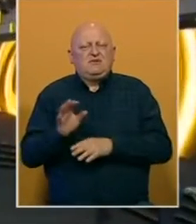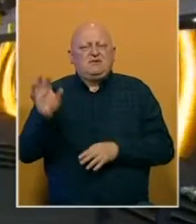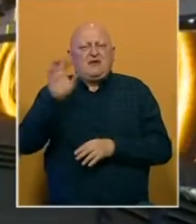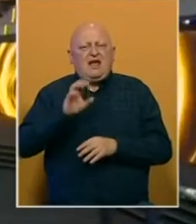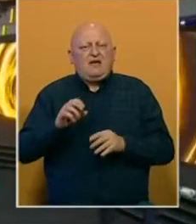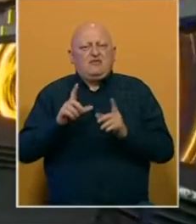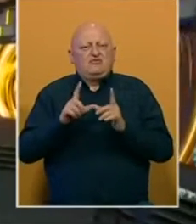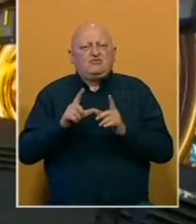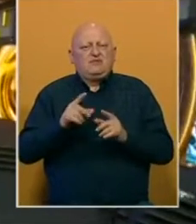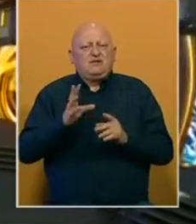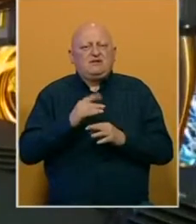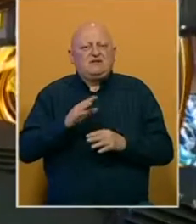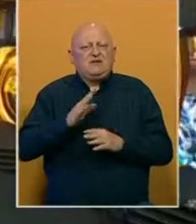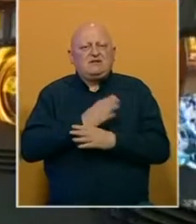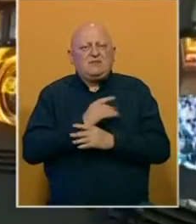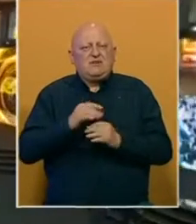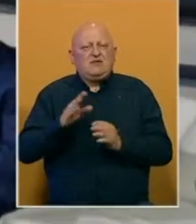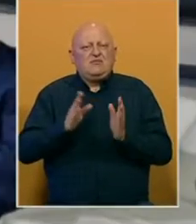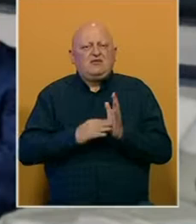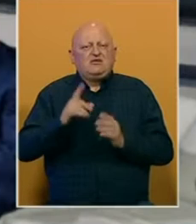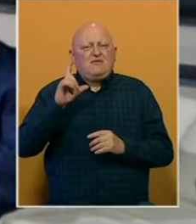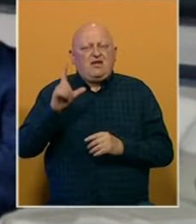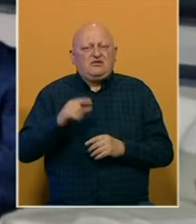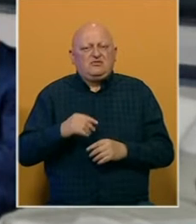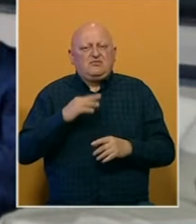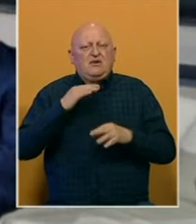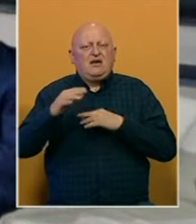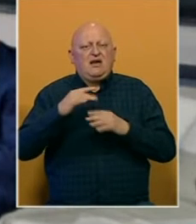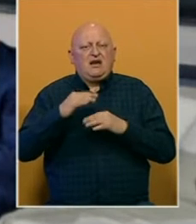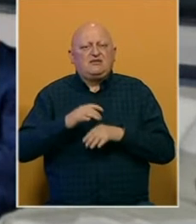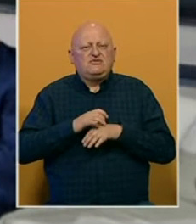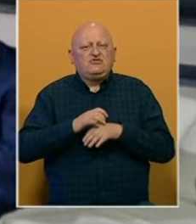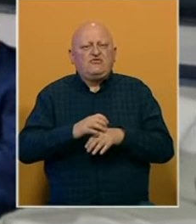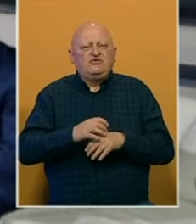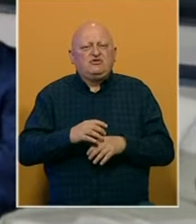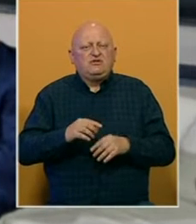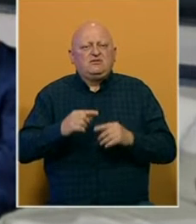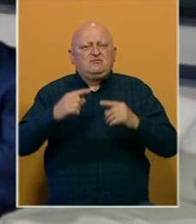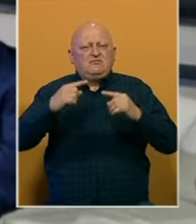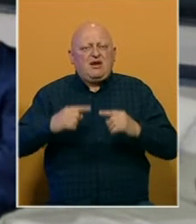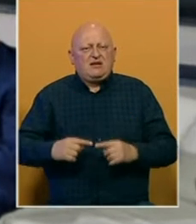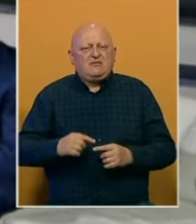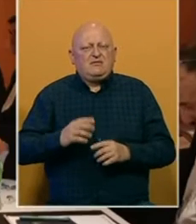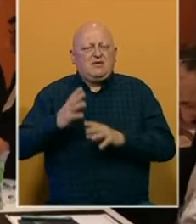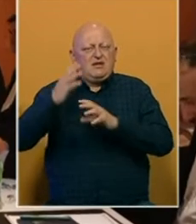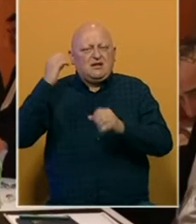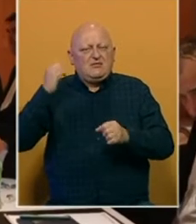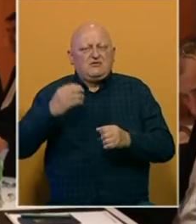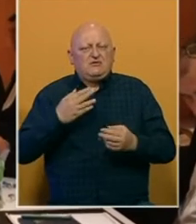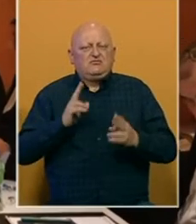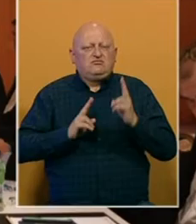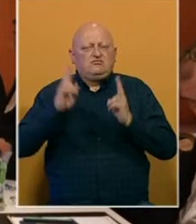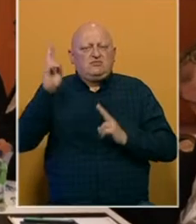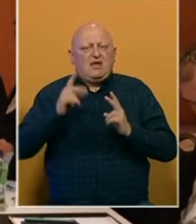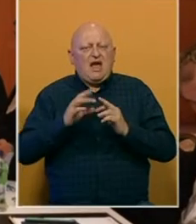specijalnim predstavnikom Evropske unije za Zapadnji Balkan, Miroslavom Lajčakom. Razgovori su vođeni na marginama diplomatskog foruma